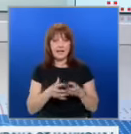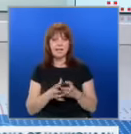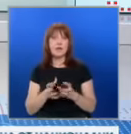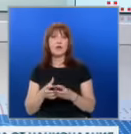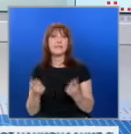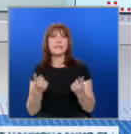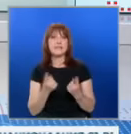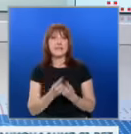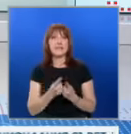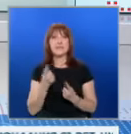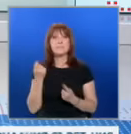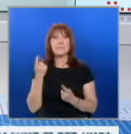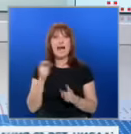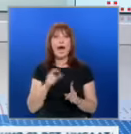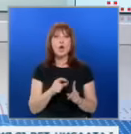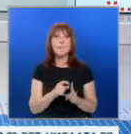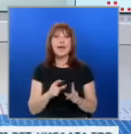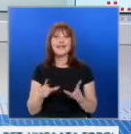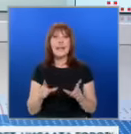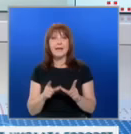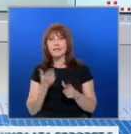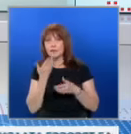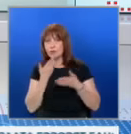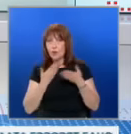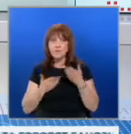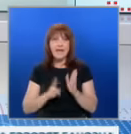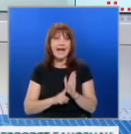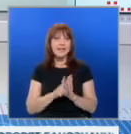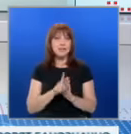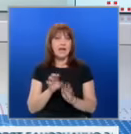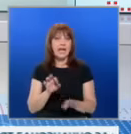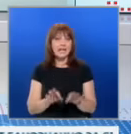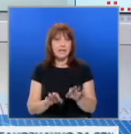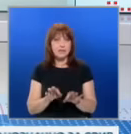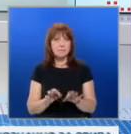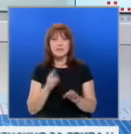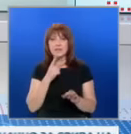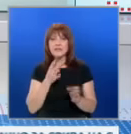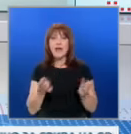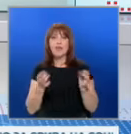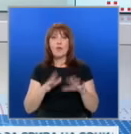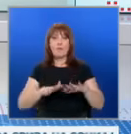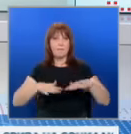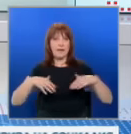срещнаха с председателя Робарта Мецула, за да обсъдят резултатите от изборите и конституирането на новия парламент. Та ще